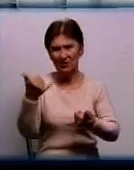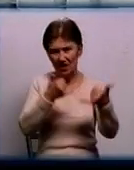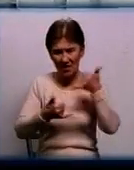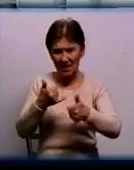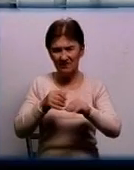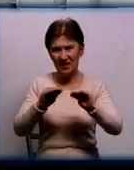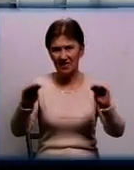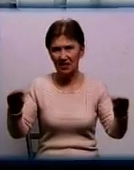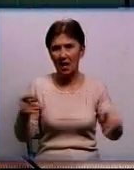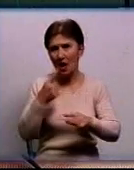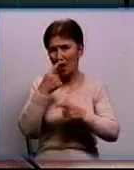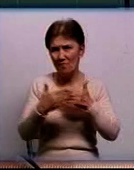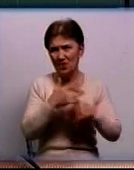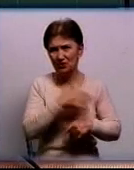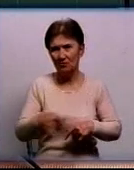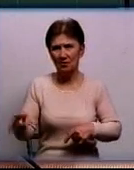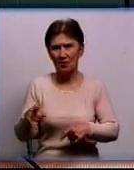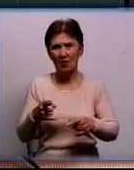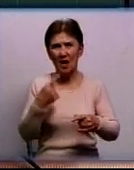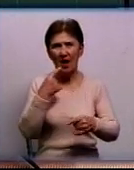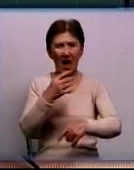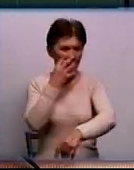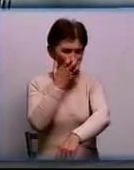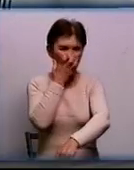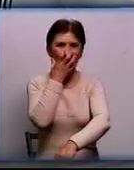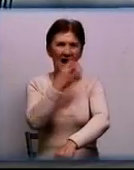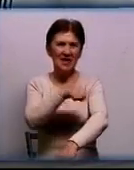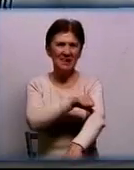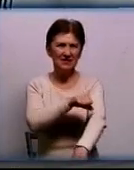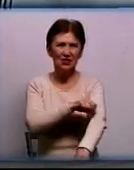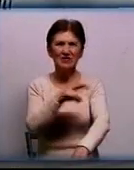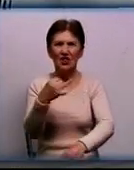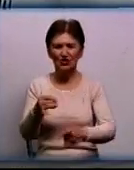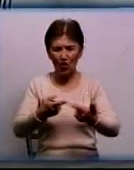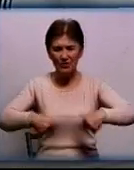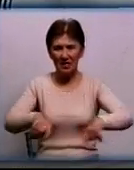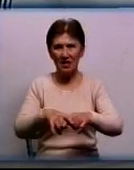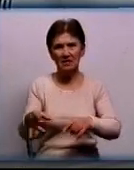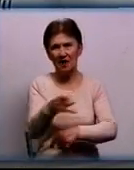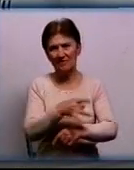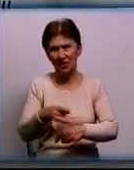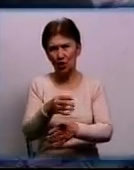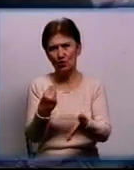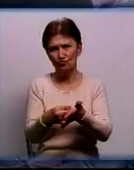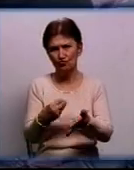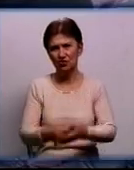обладнання. У найближчих планах – ремонт анестезіологічного відділення. Кошти на це передбачили в районному бюджеті.